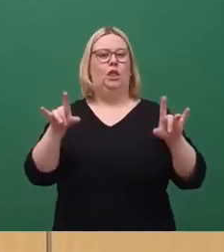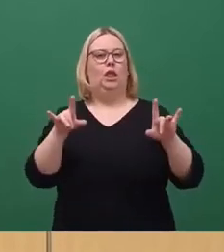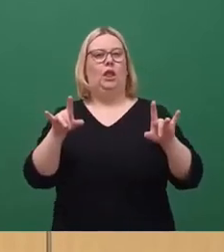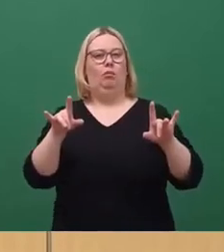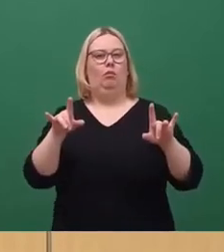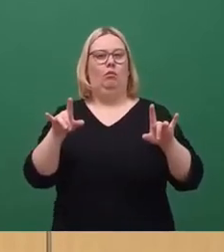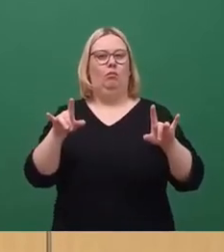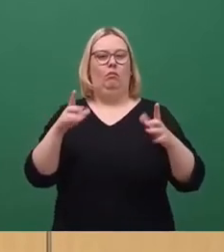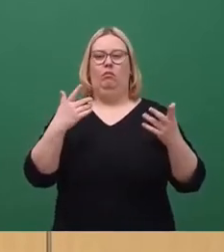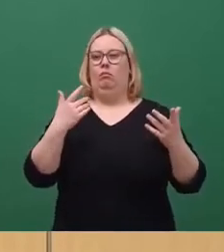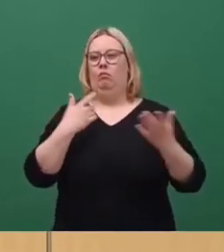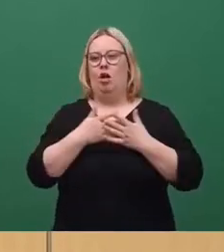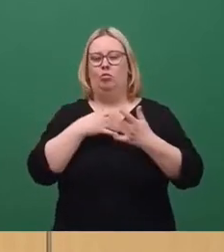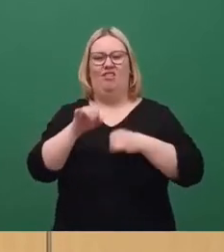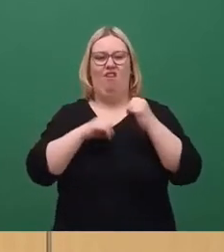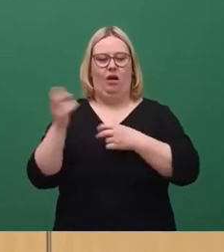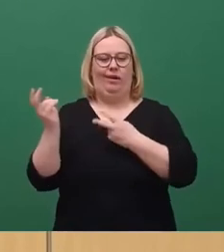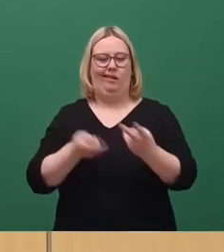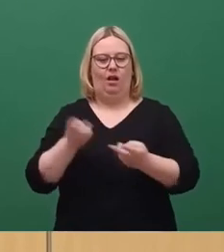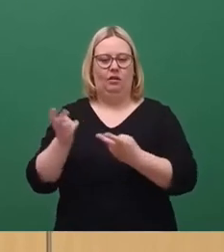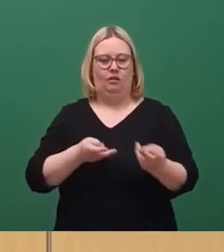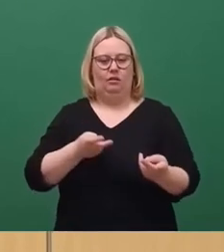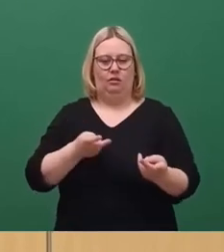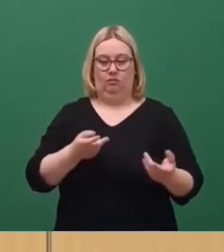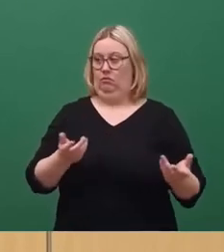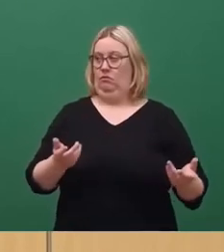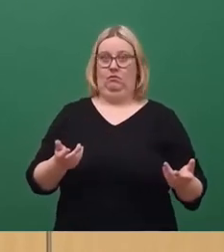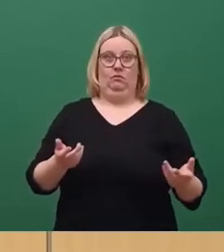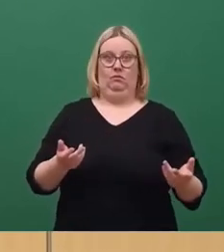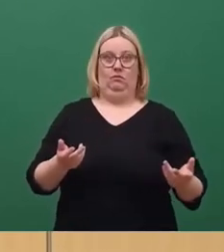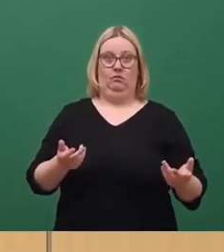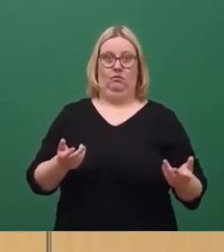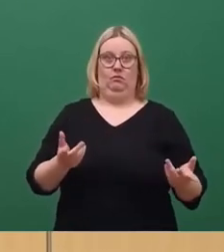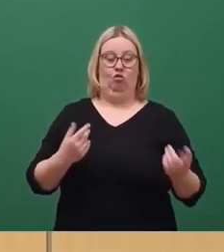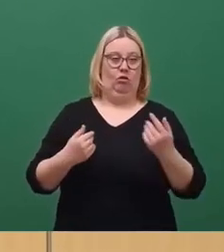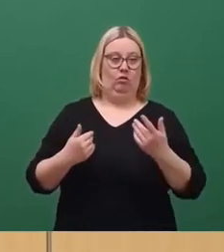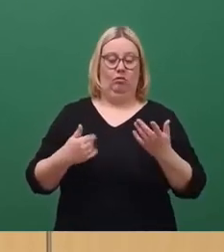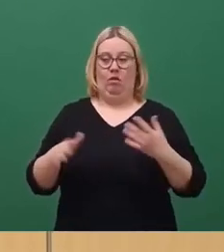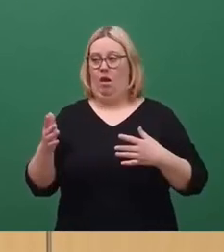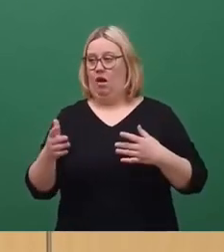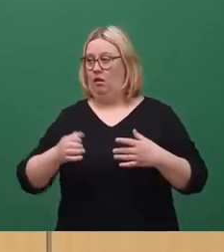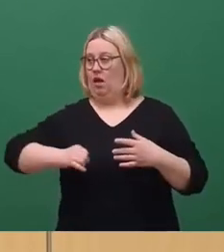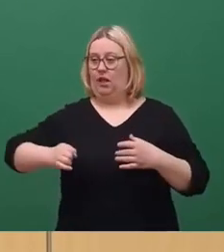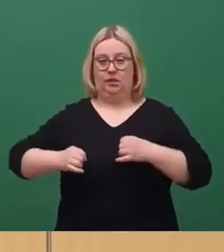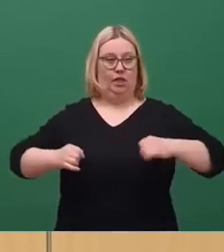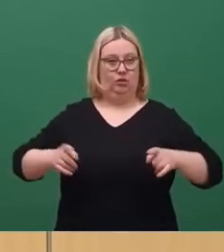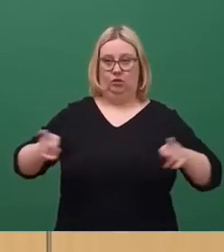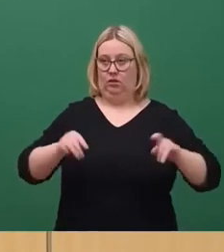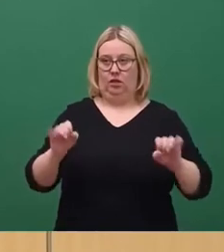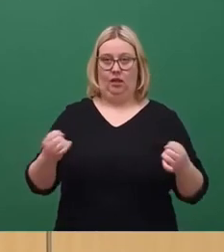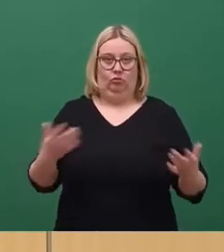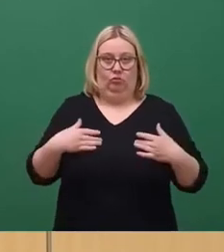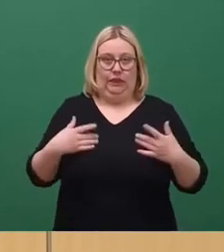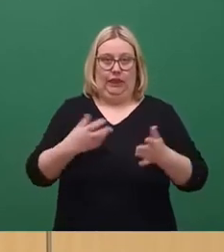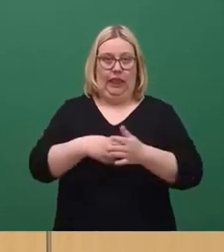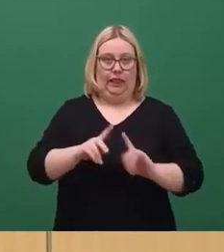auch mit irgendwelchen Fahrrädern. Wir können gar nicht sagen, mehr Fahrräder nach links oder nach rechts oder zu das nicht, das können wir alles nicht machen.